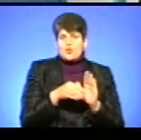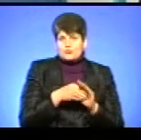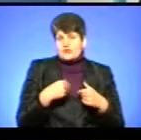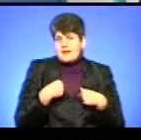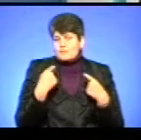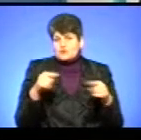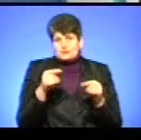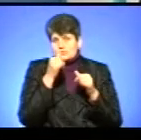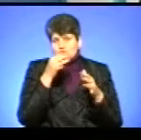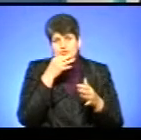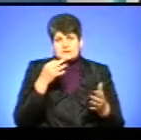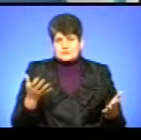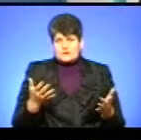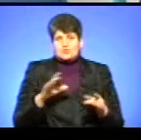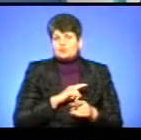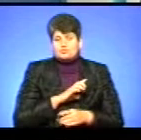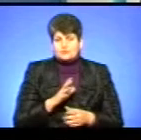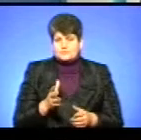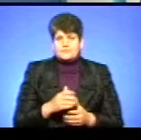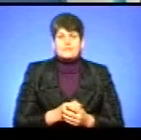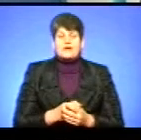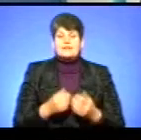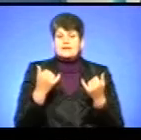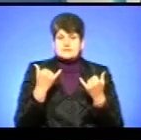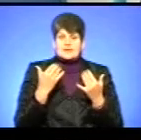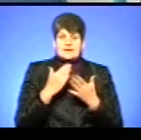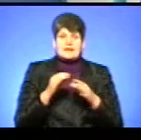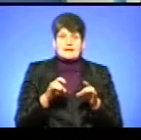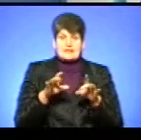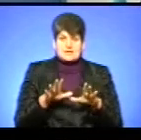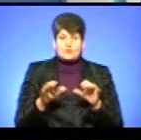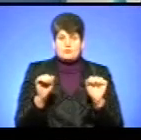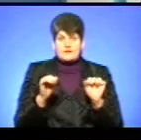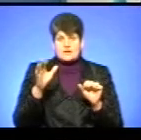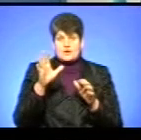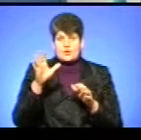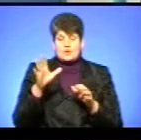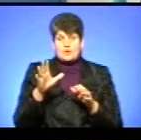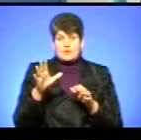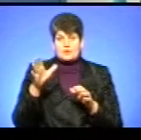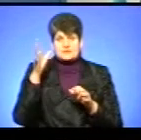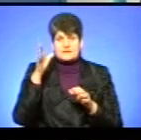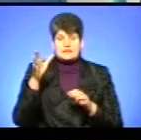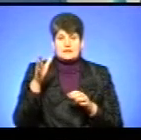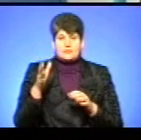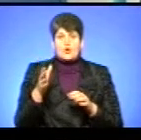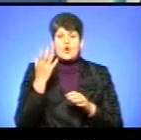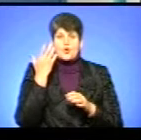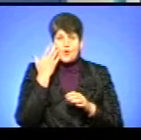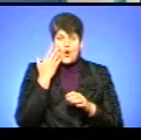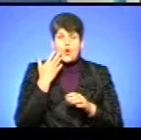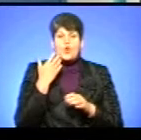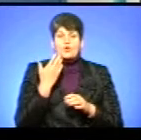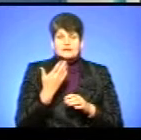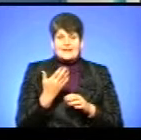я не назву те, що відбулося. Але все ж таки наразі діє рішення управління освіти і науки. Коли